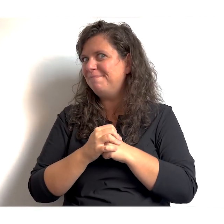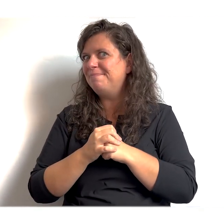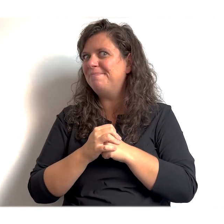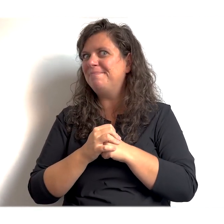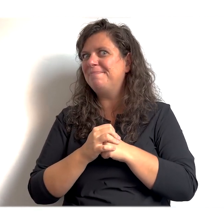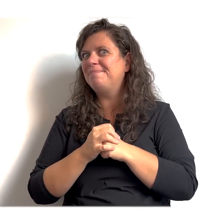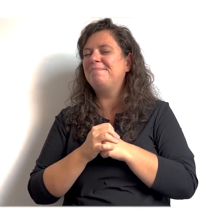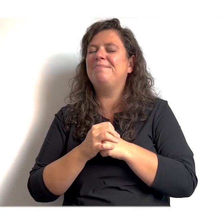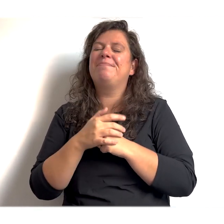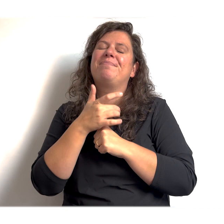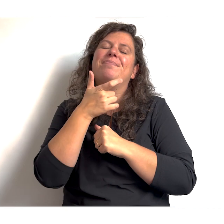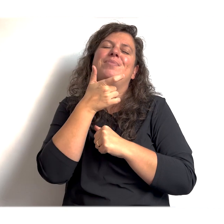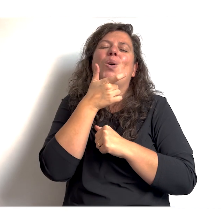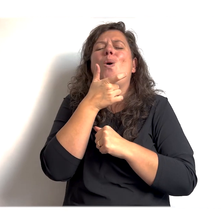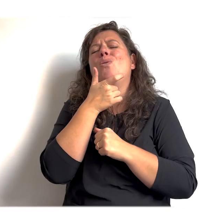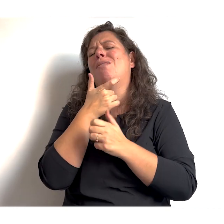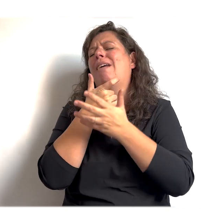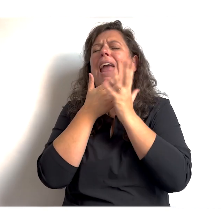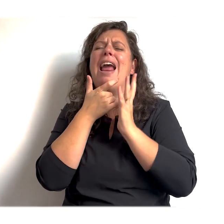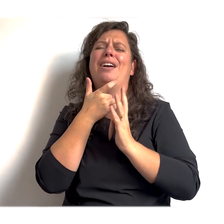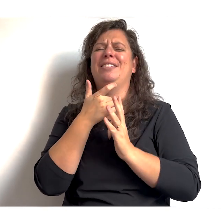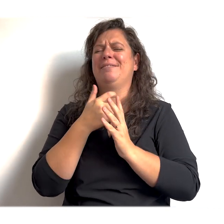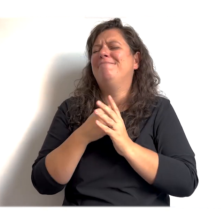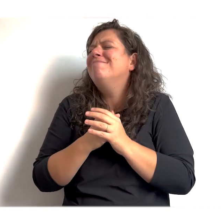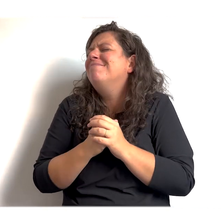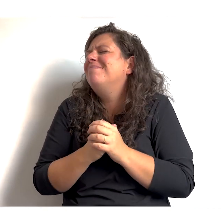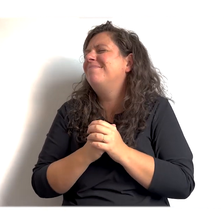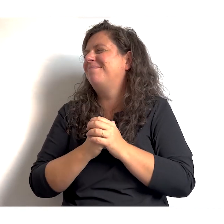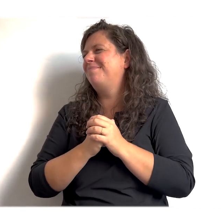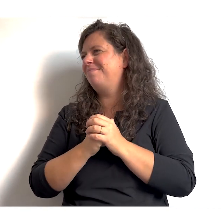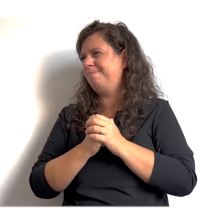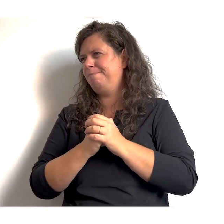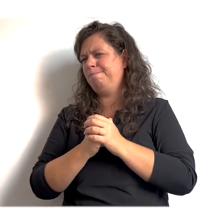MUZIEK MUZIEK MUZIEK